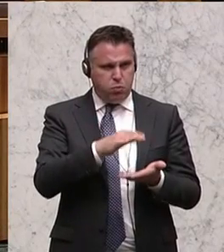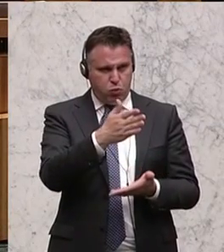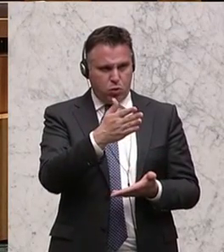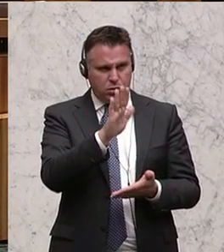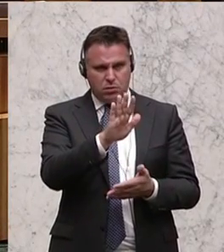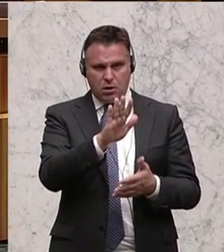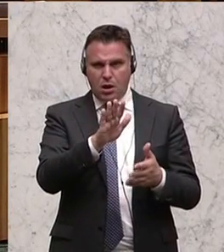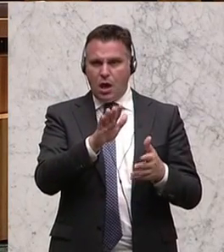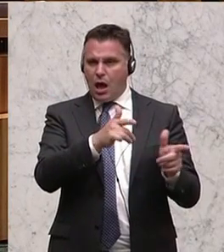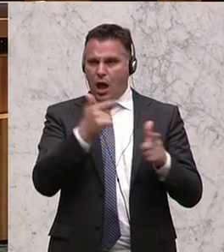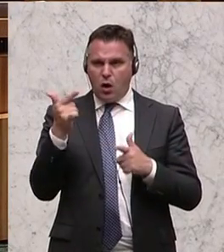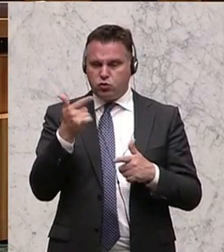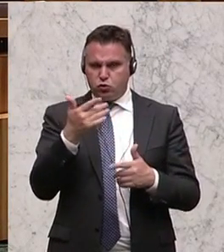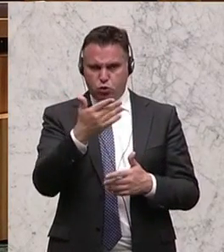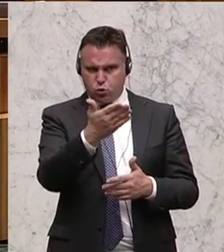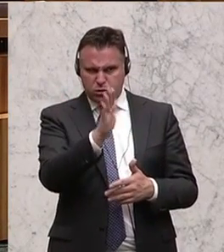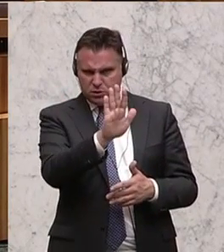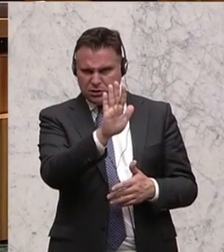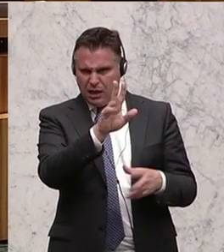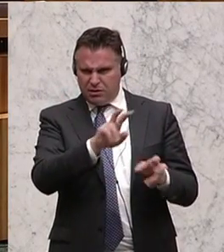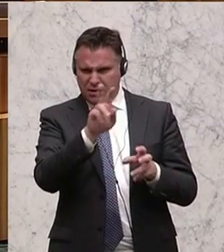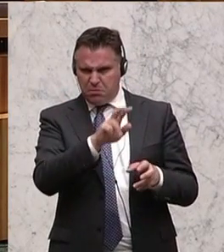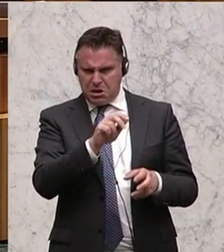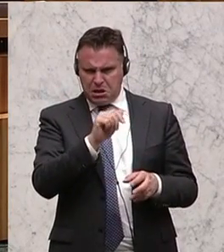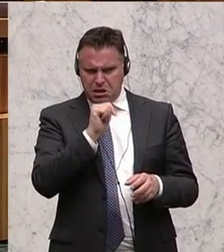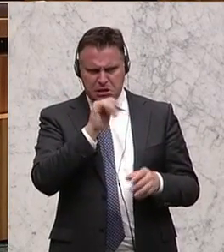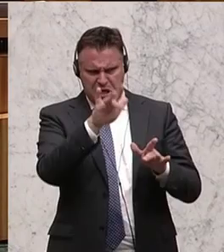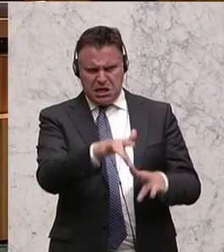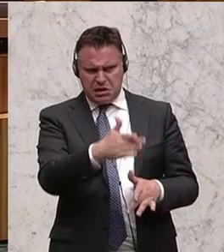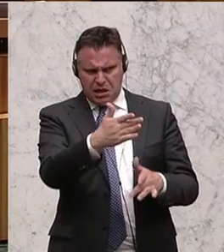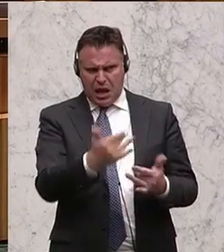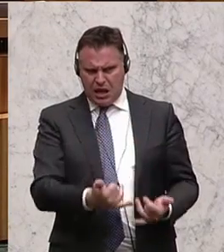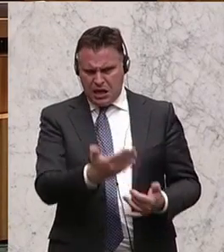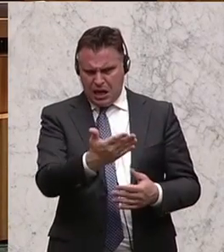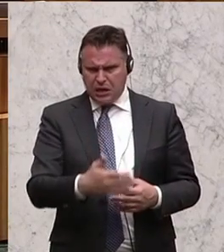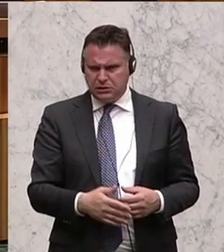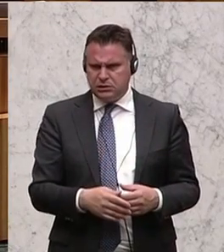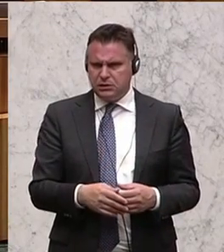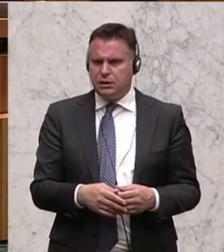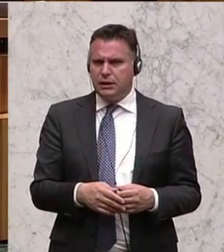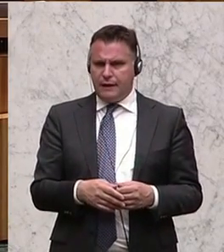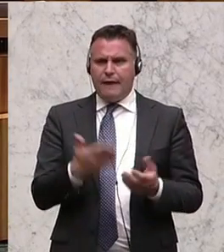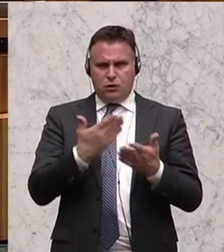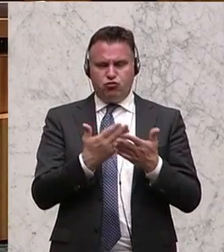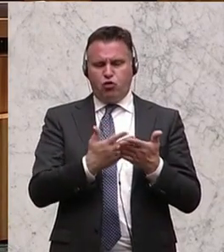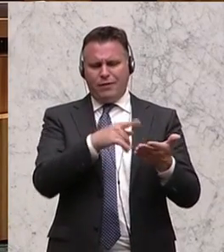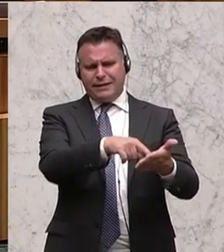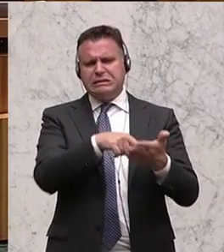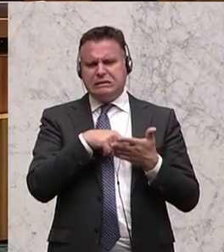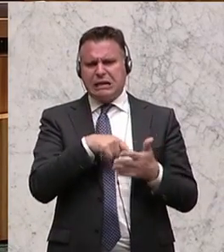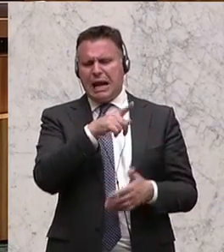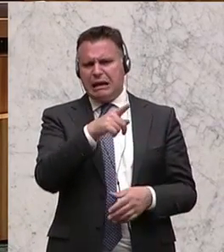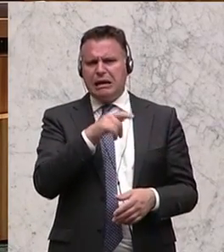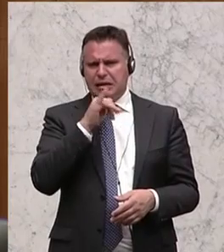ihrem Ausschuss es nicht für wert befindet, hier im Hohen Haus anwesend zu sein, dann ist das schon Ausdruck des